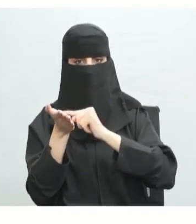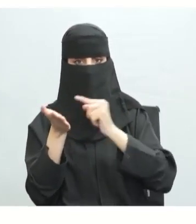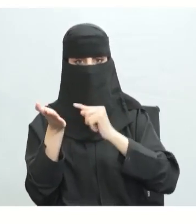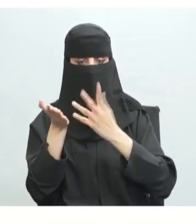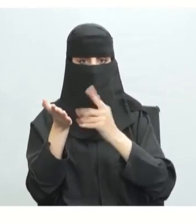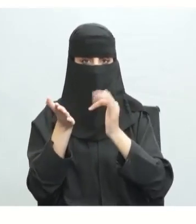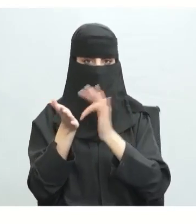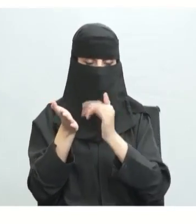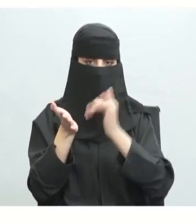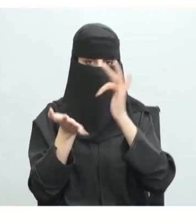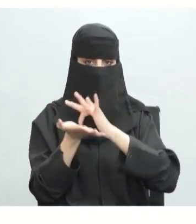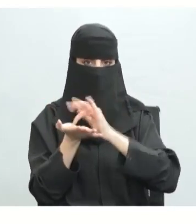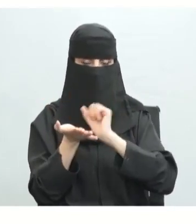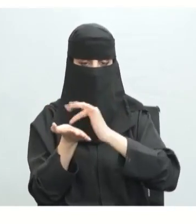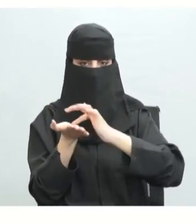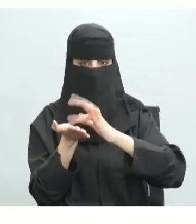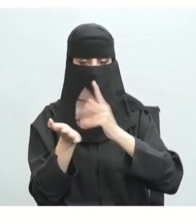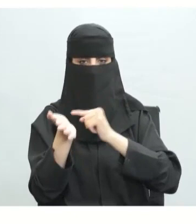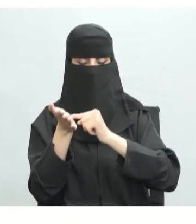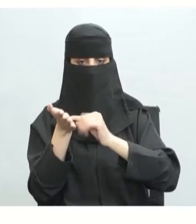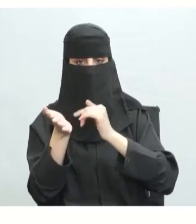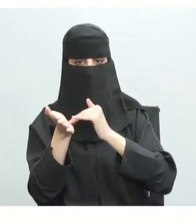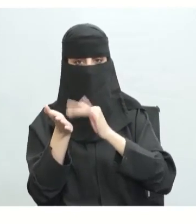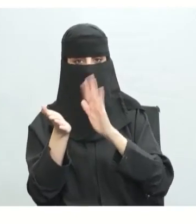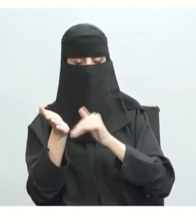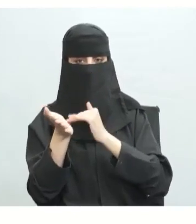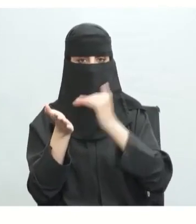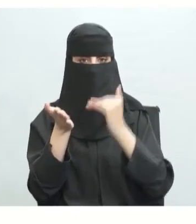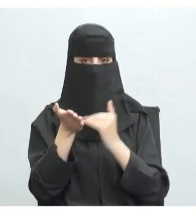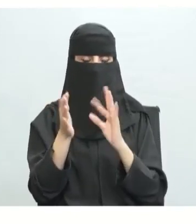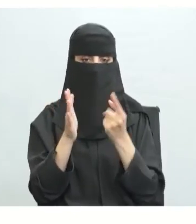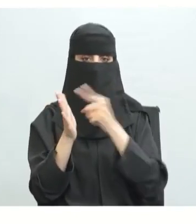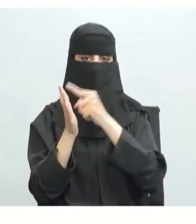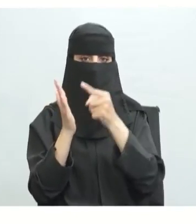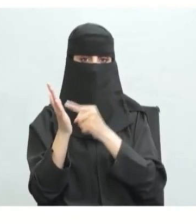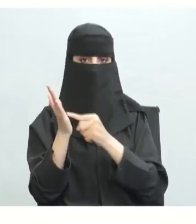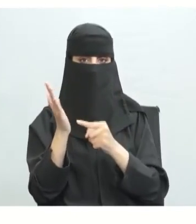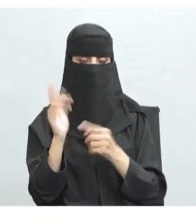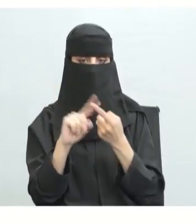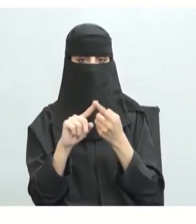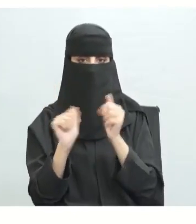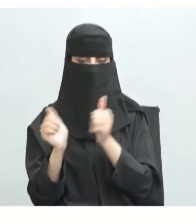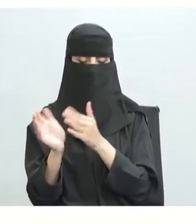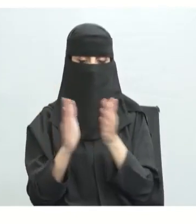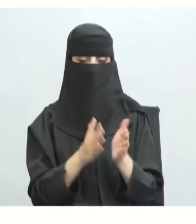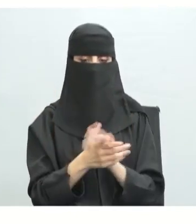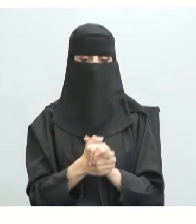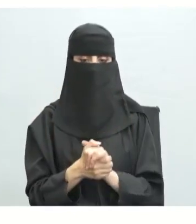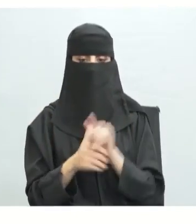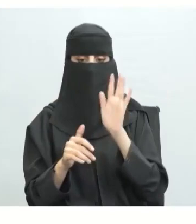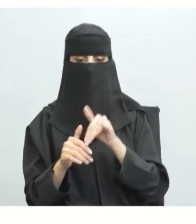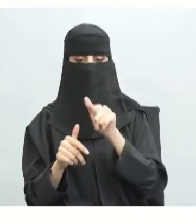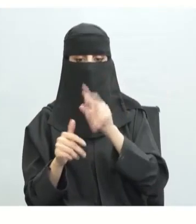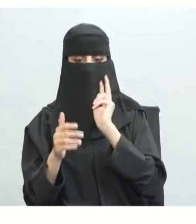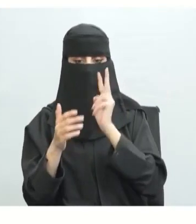أو تتبع سطرا وقفز عن سطر يمكنك إذن أن تضاعف من سرعة القراءة باستخدام منظم القراءة وأيضا هنا